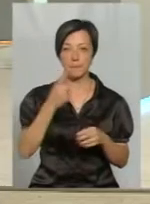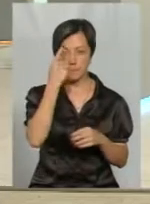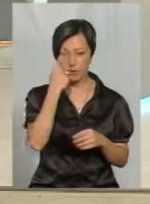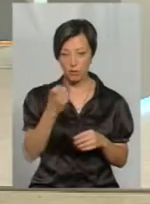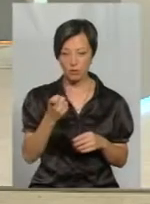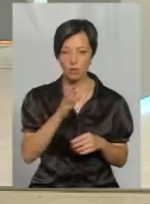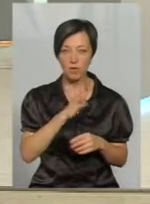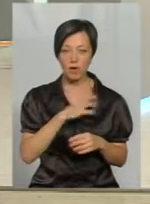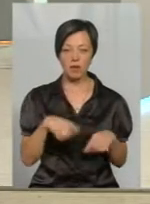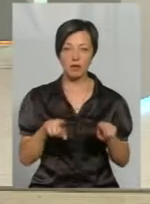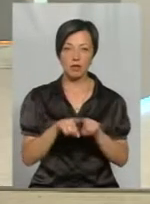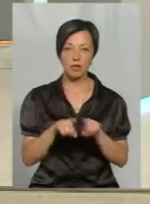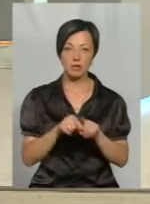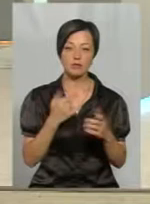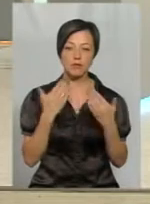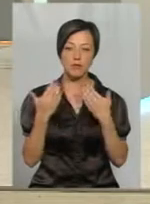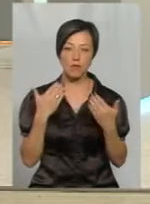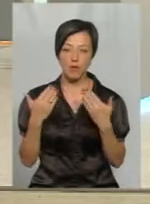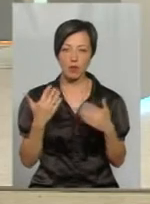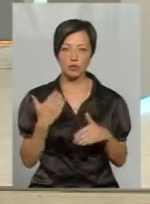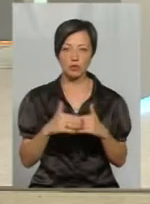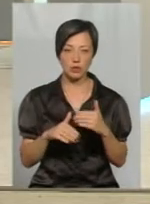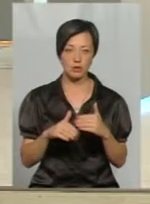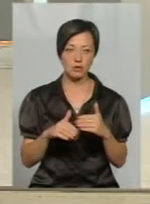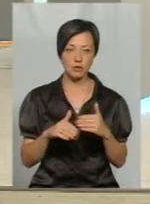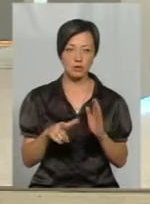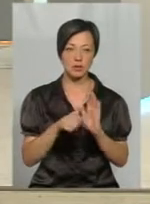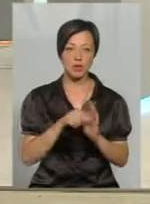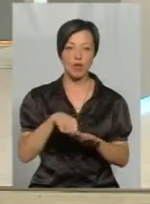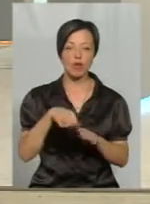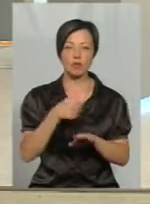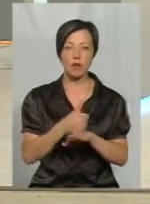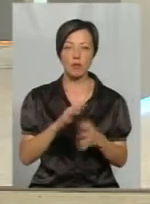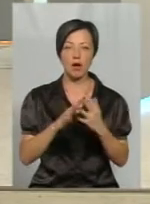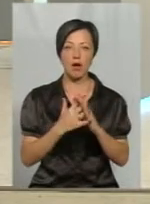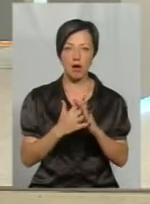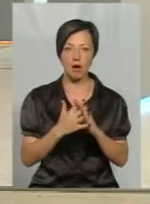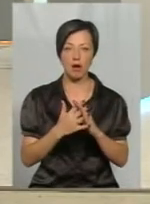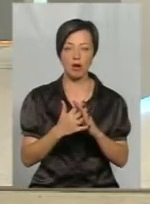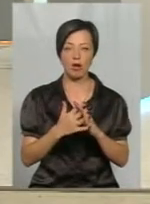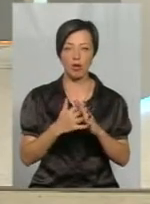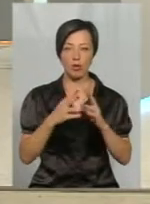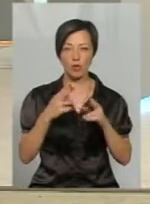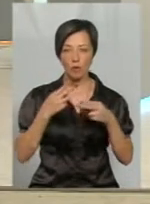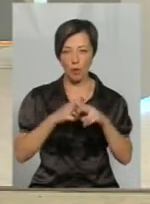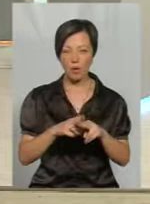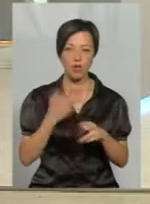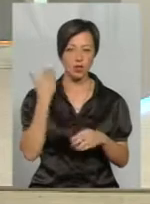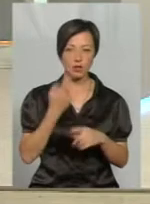Повідомляли також, ну і спілкувалися вже з головними агрономами. Тобто раніше цього не було.